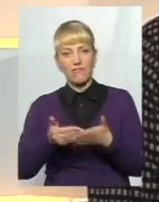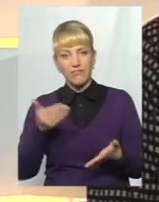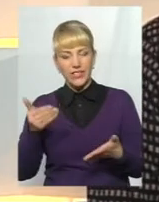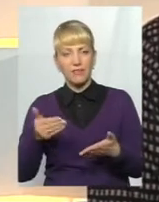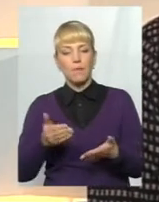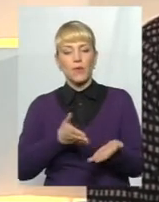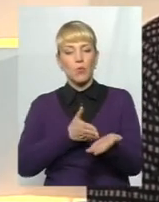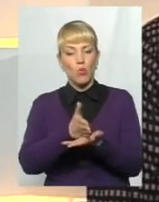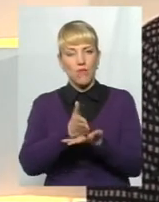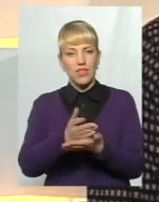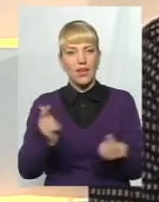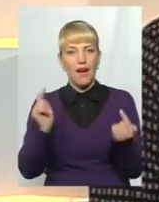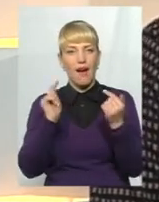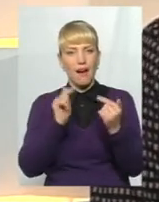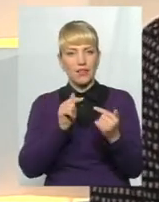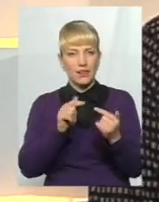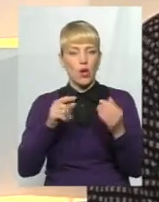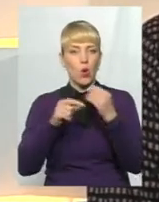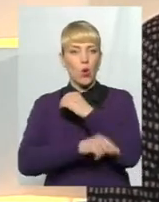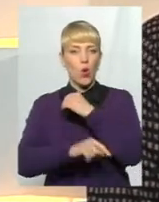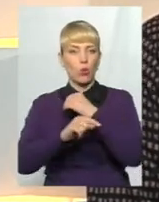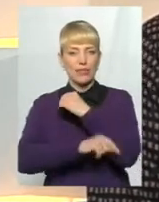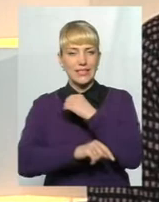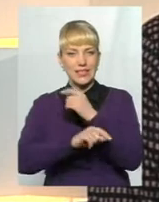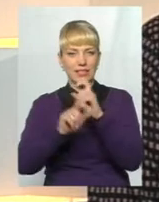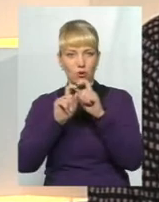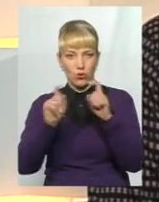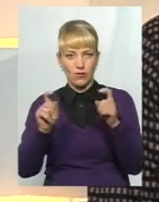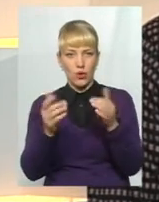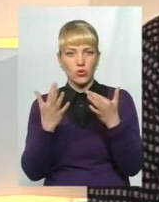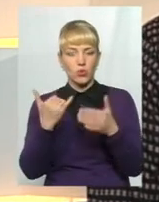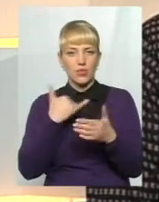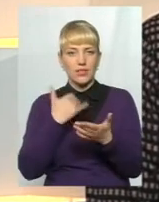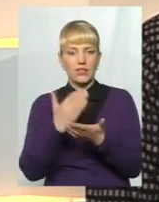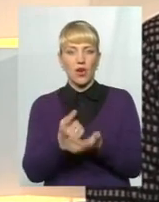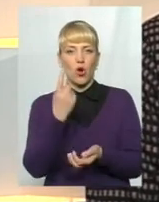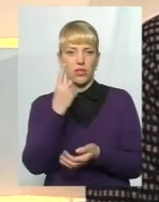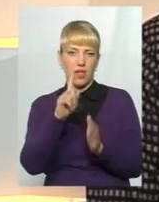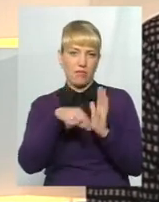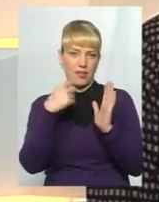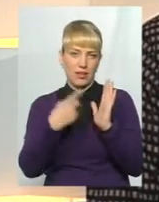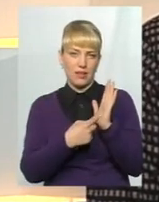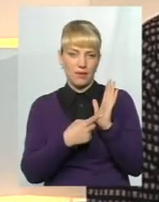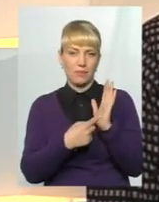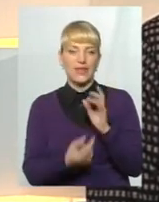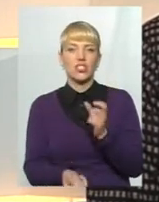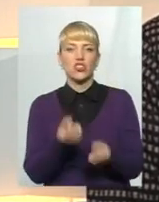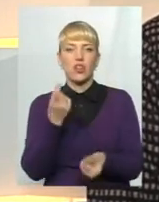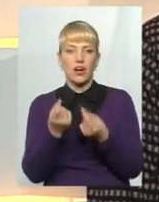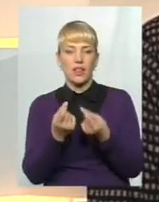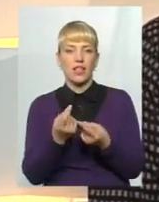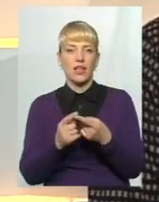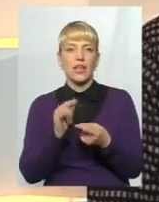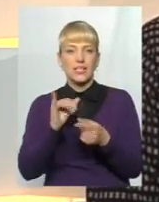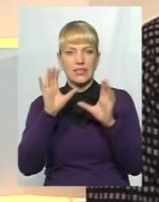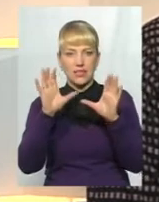антикорупційних органів та державної фіскальної служби. Оскільки в нас є одне питання – джерела походження і